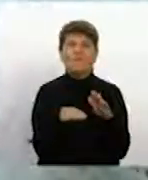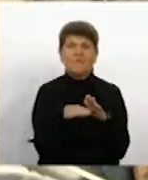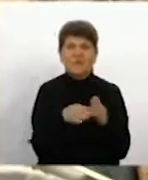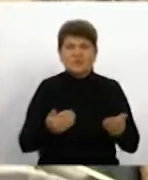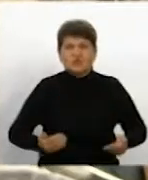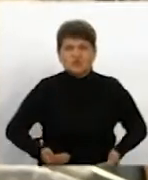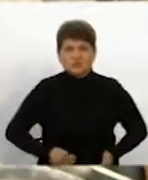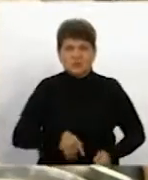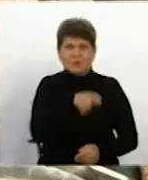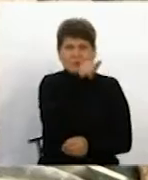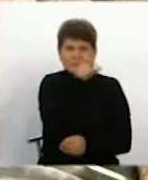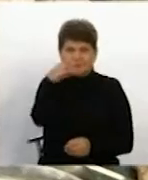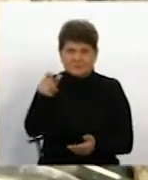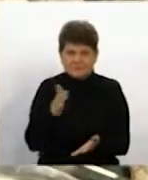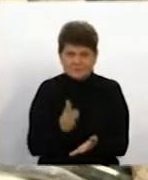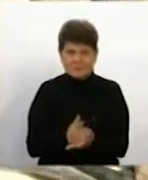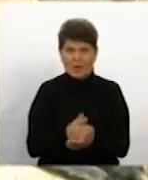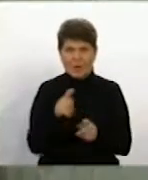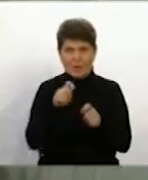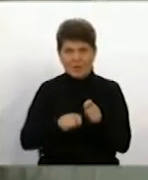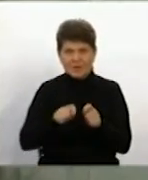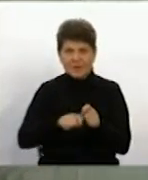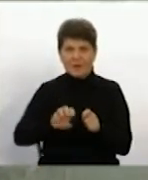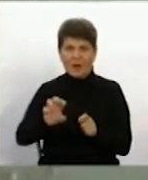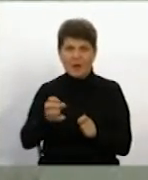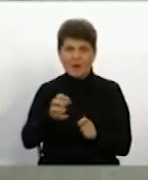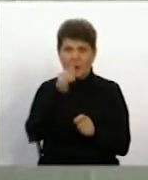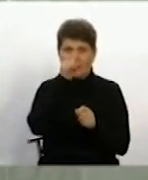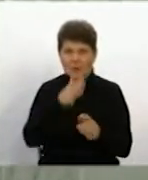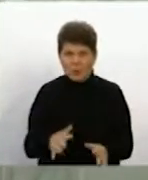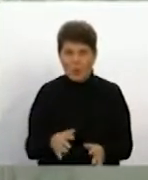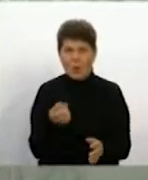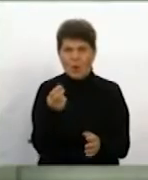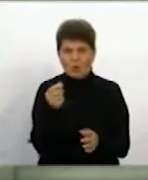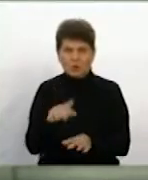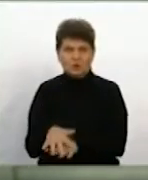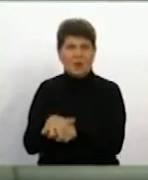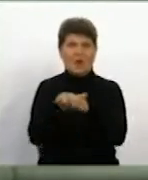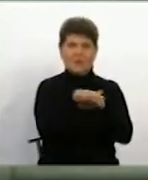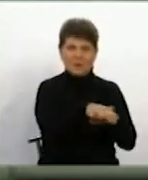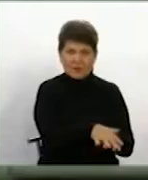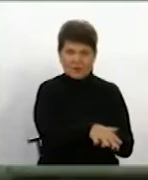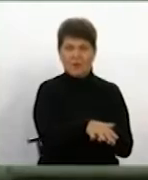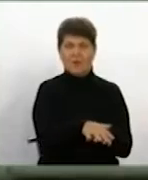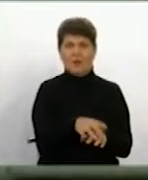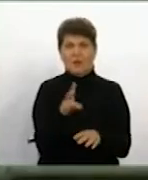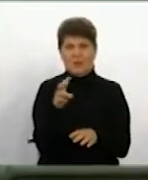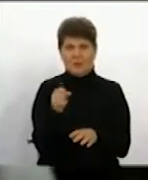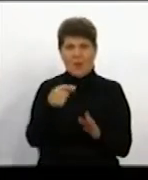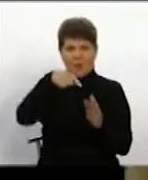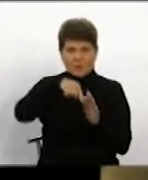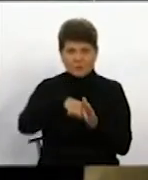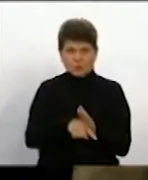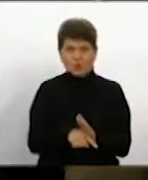щодня перевіряти стан усіх кранів не може. А гроші, які відраховуються на утримання будинку, спрямовують на ремонт внутрішньобудинкових мереж.